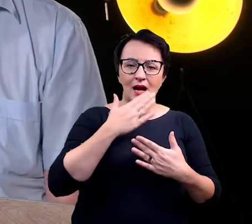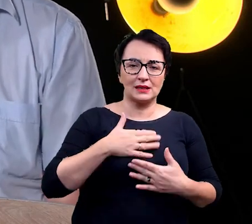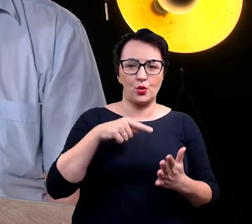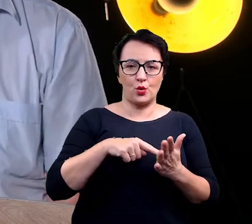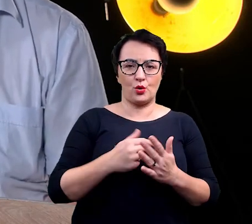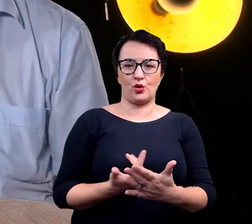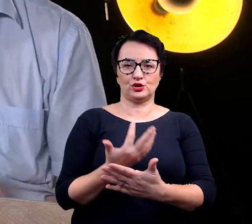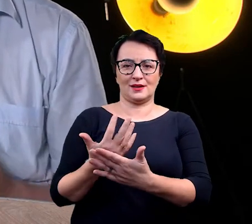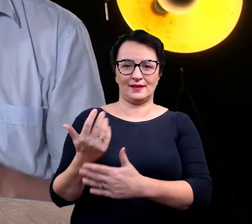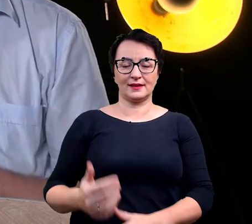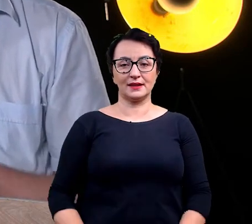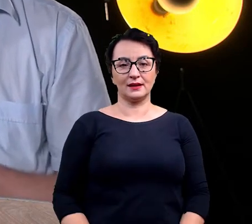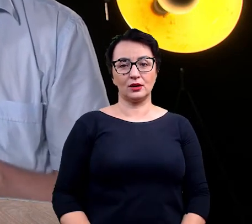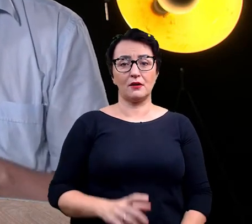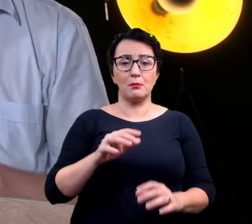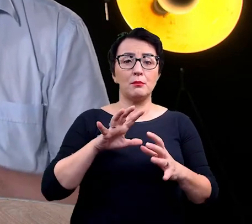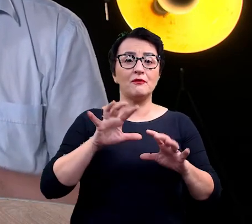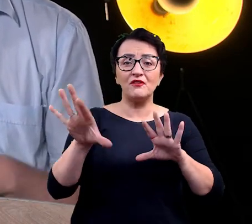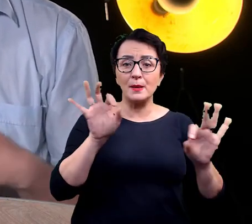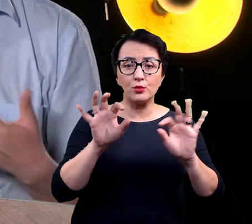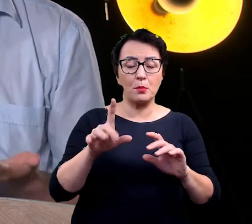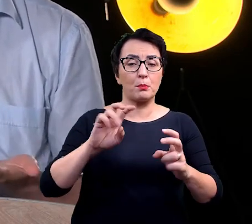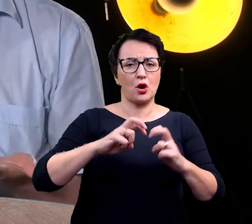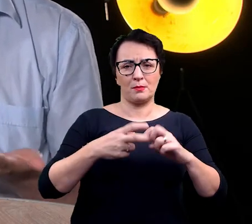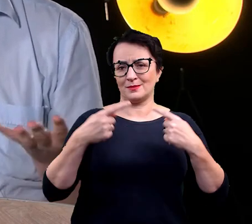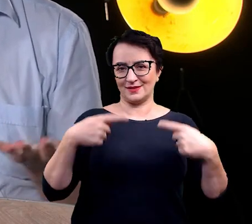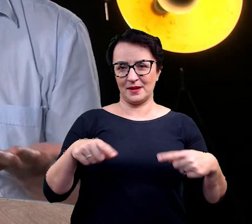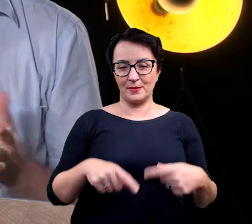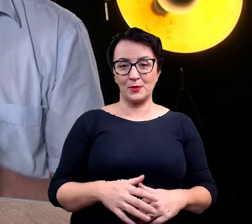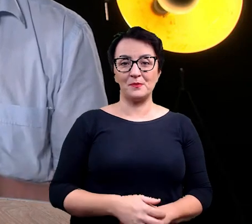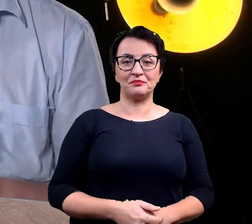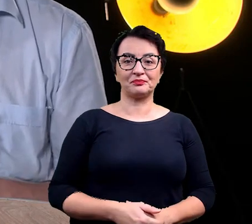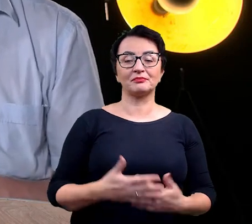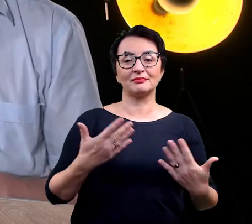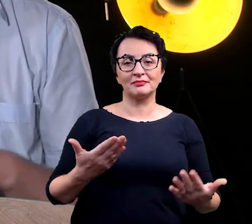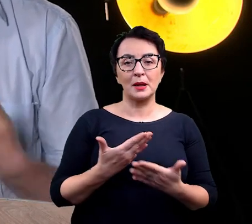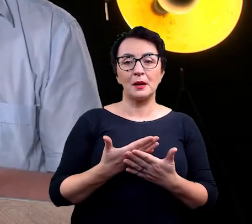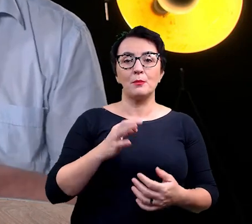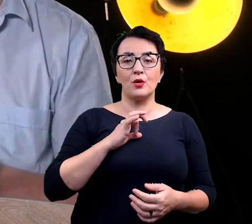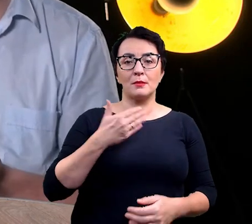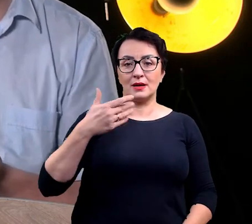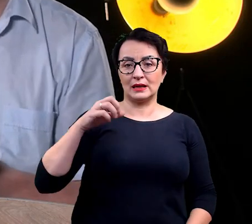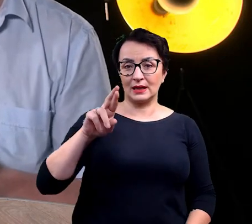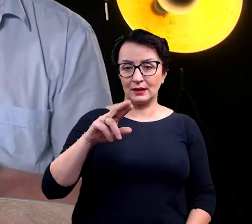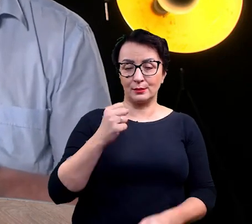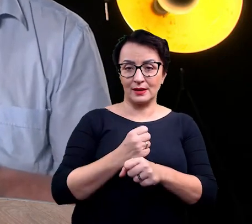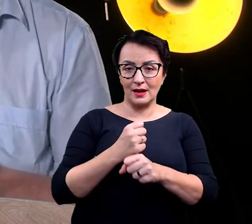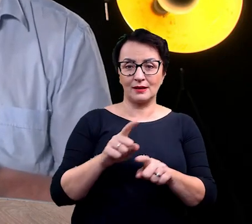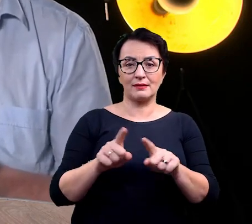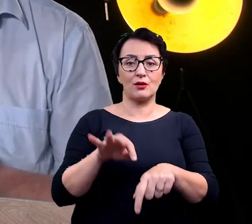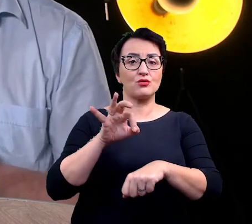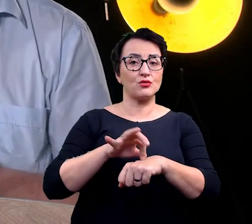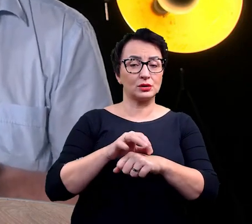Także to nie było jakimś takim problemem. Także i moja magisterska praca, i praca